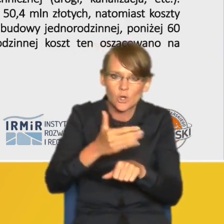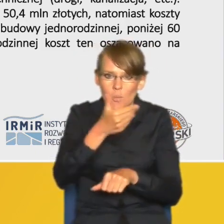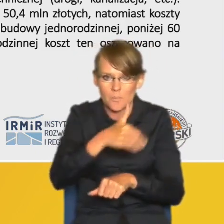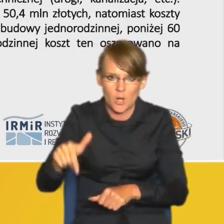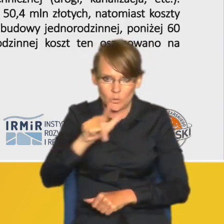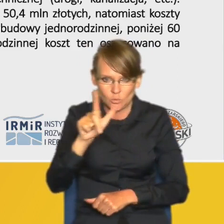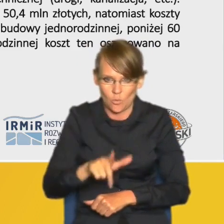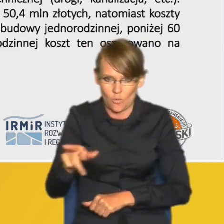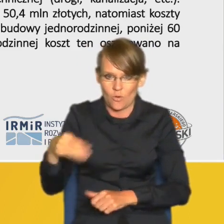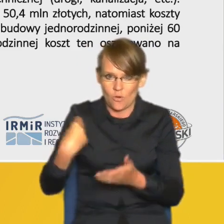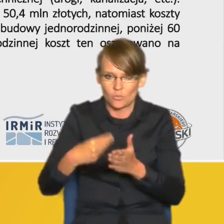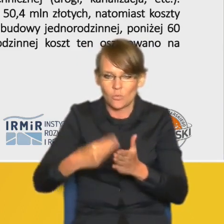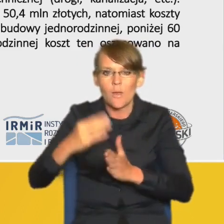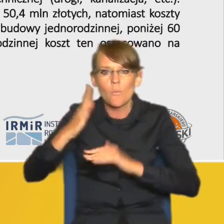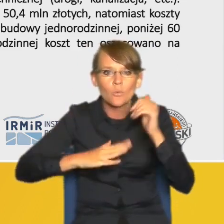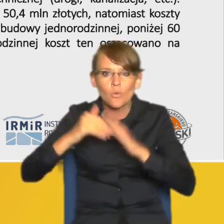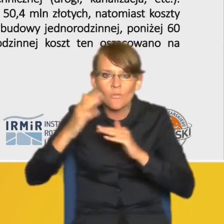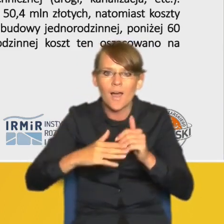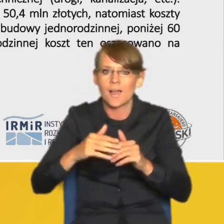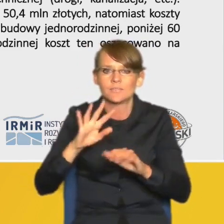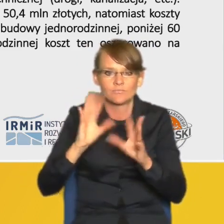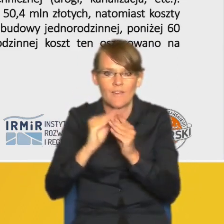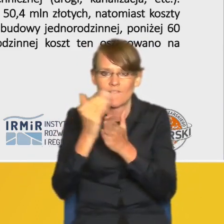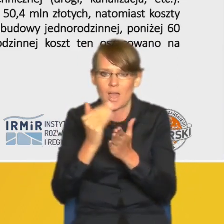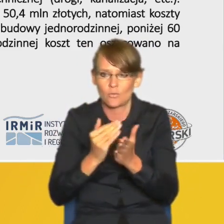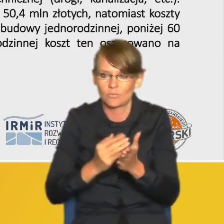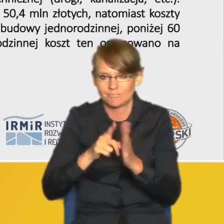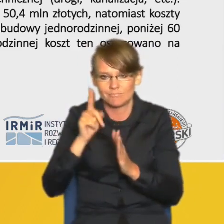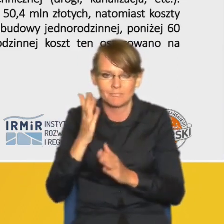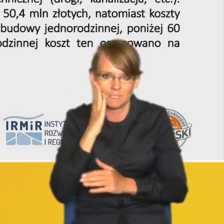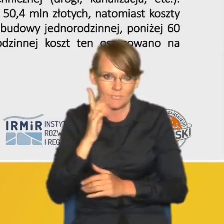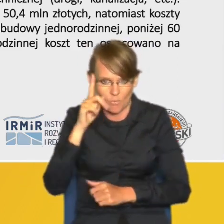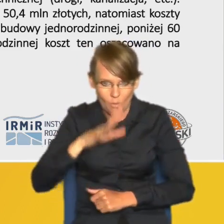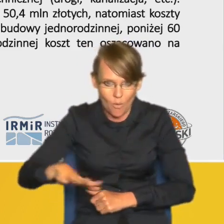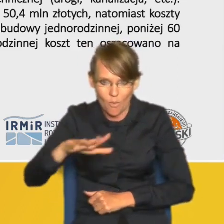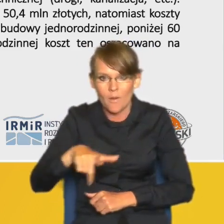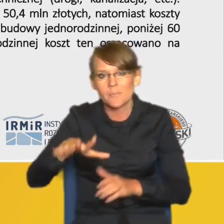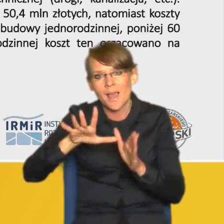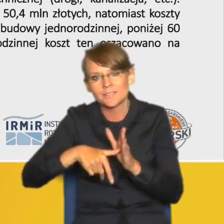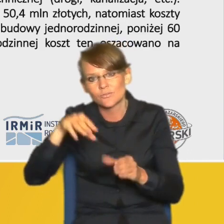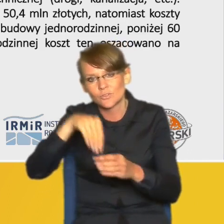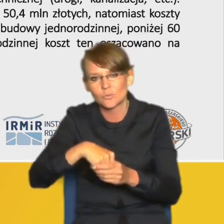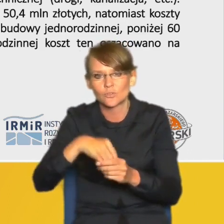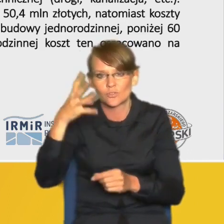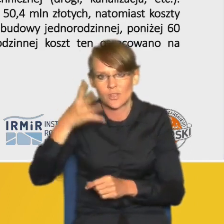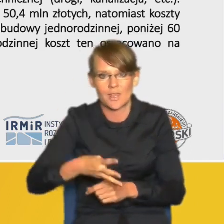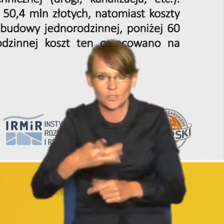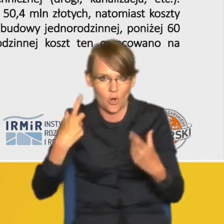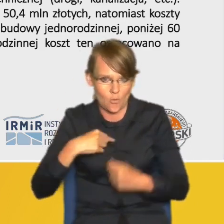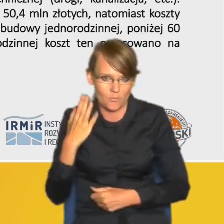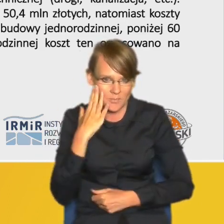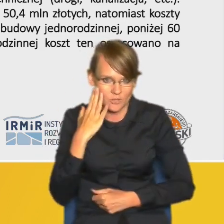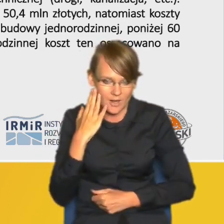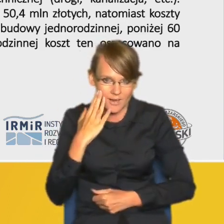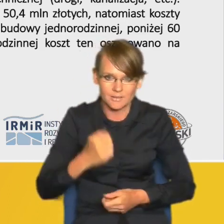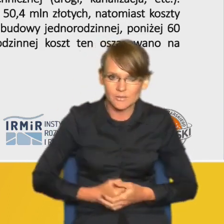kosztuje wybudowanie niezbędnej infrastruktury społecznej dla miasteczka liczącego 4 tysiące mieszkańców